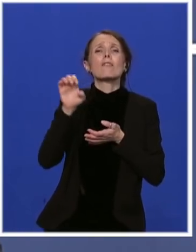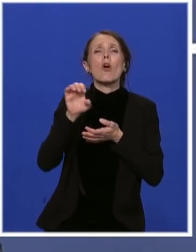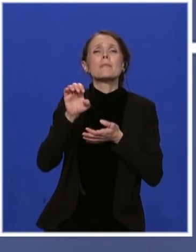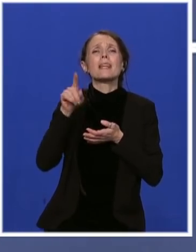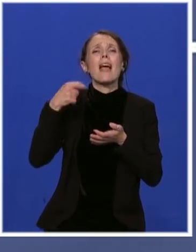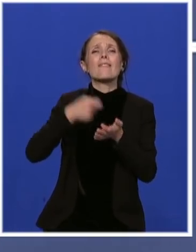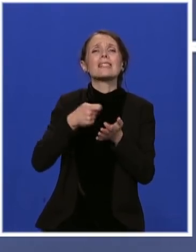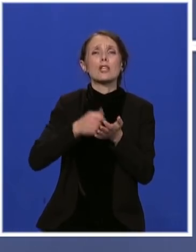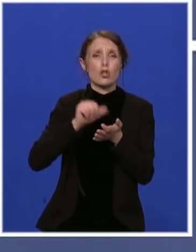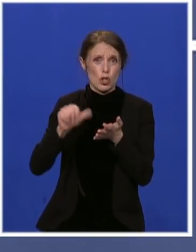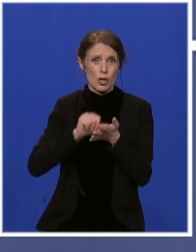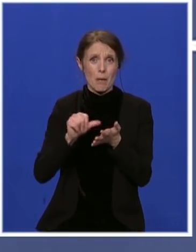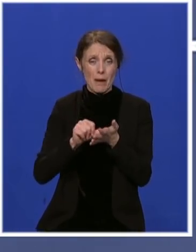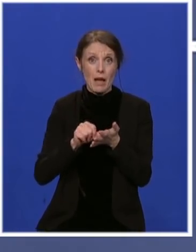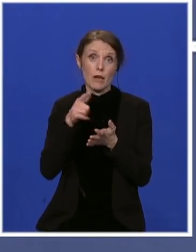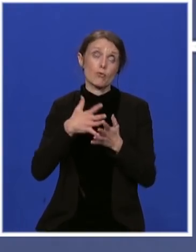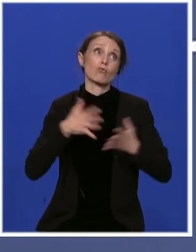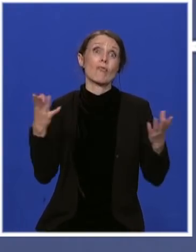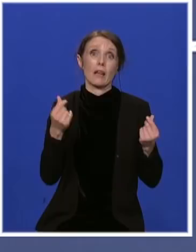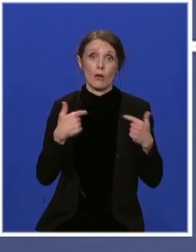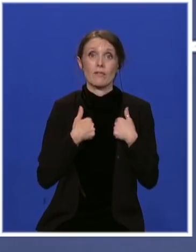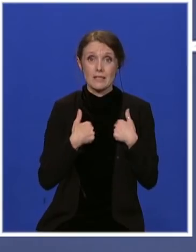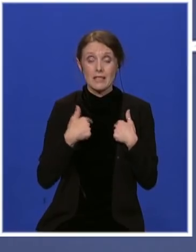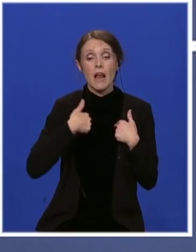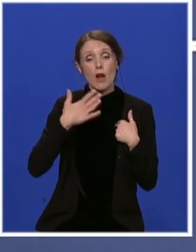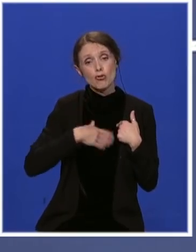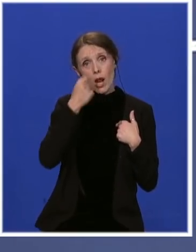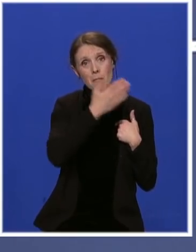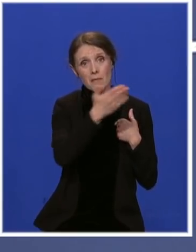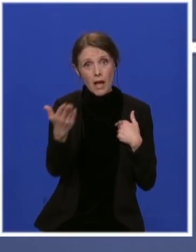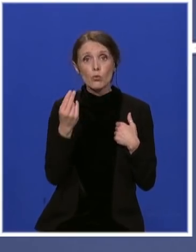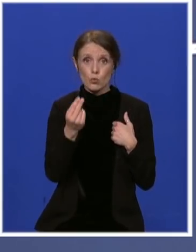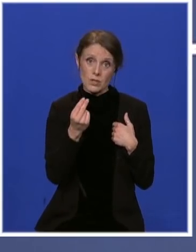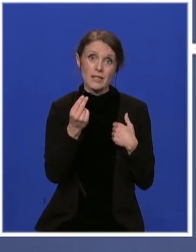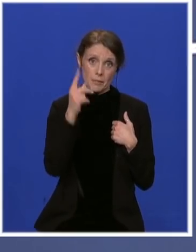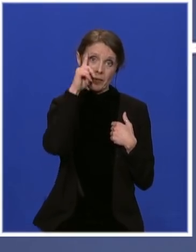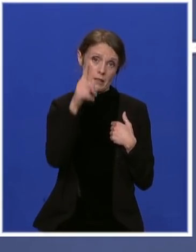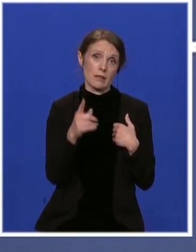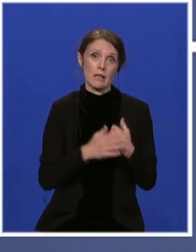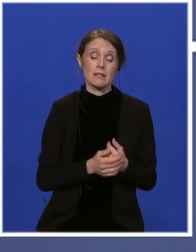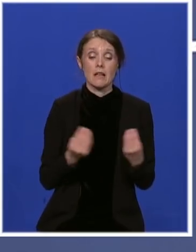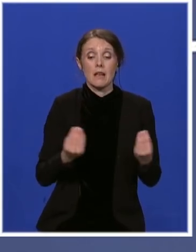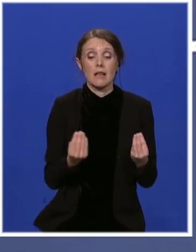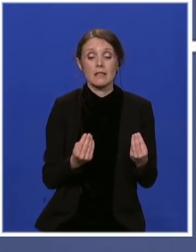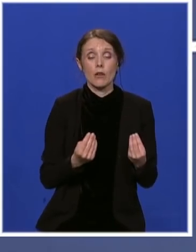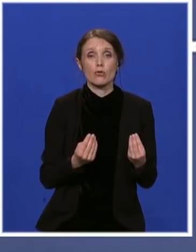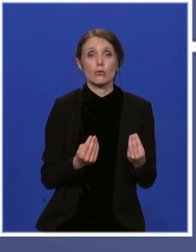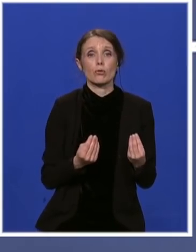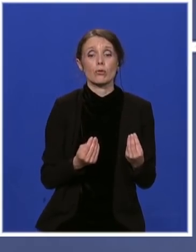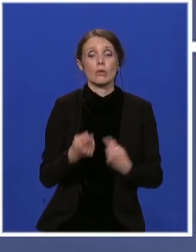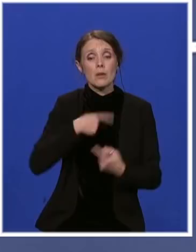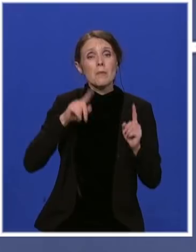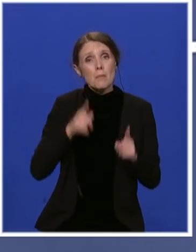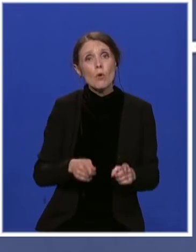su ogromne novci, to su ogromne stvari za nas. I ja želim da ljudi u Srbiji to znaju. Zato što mi moramo da pokažemo